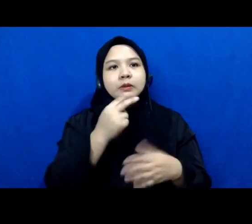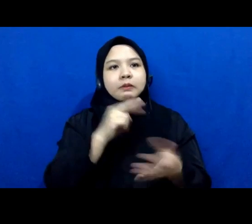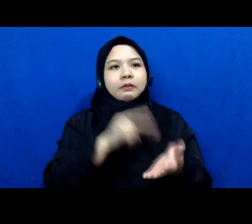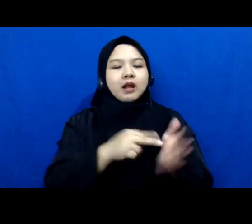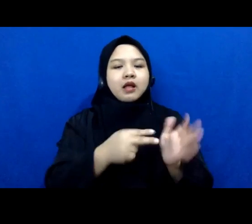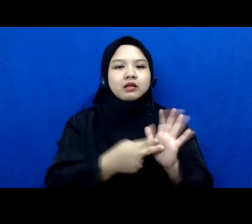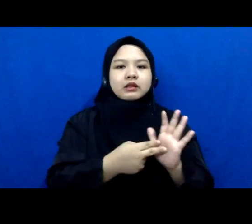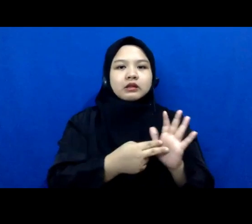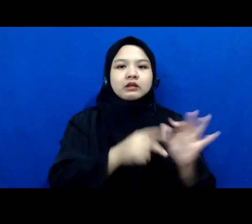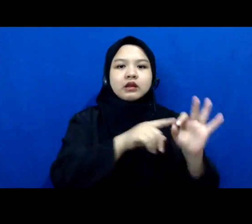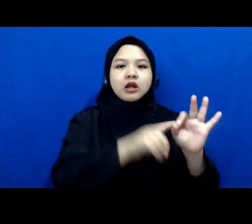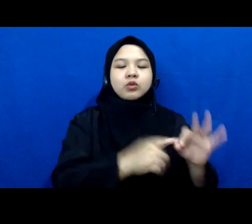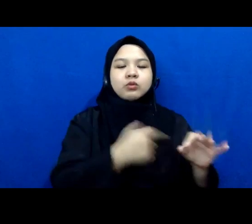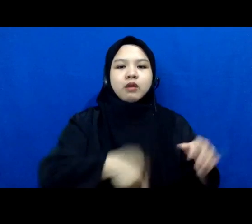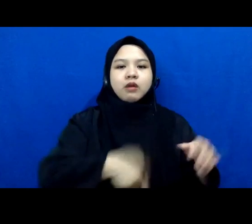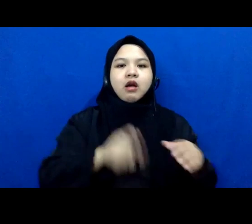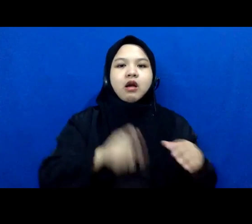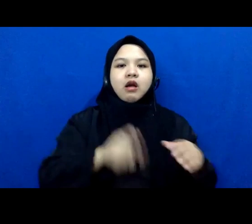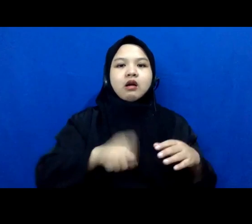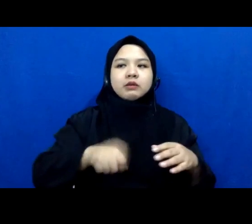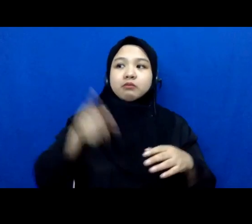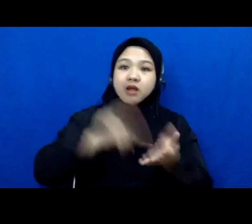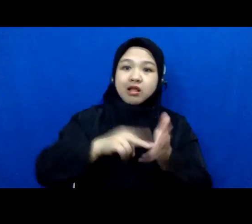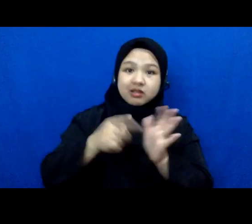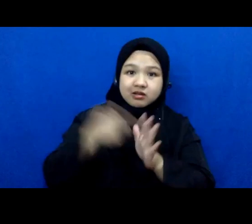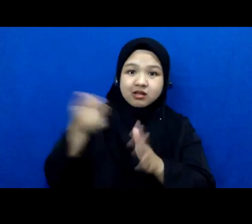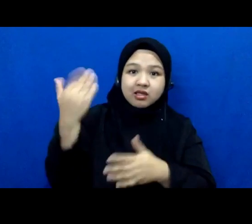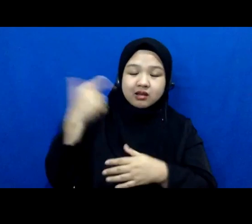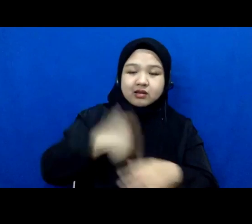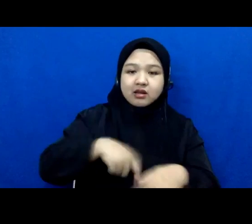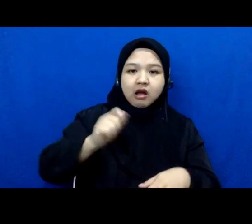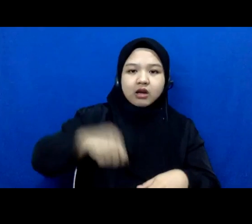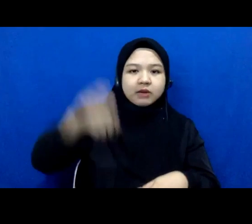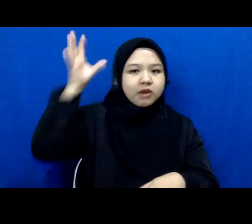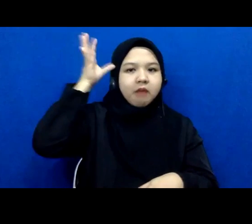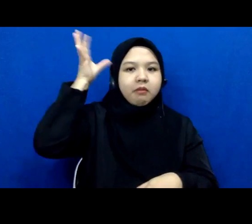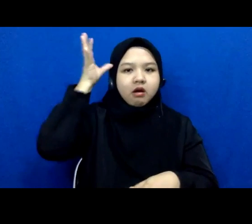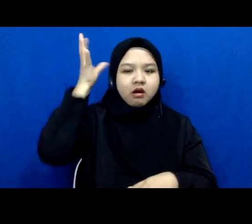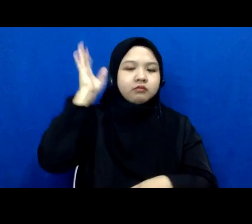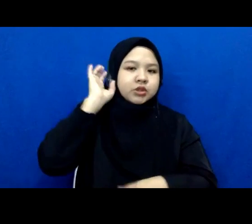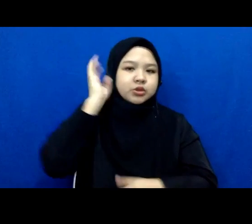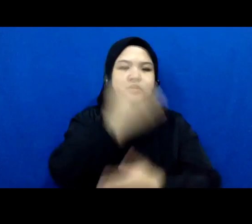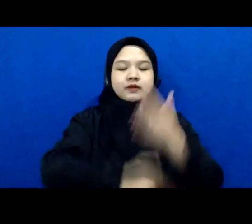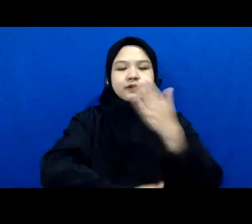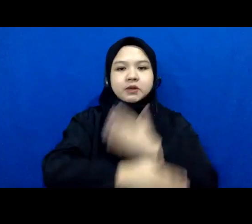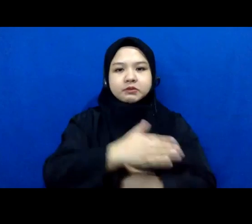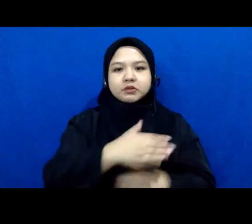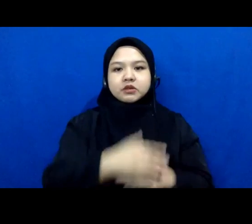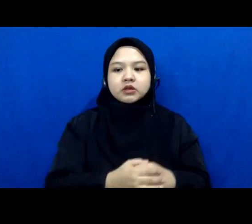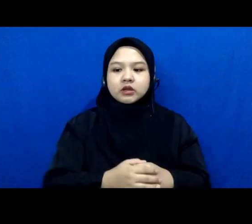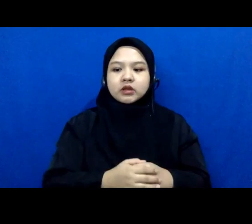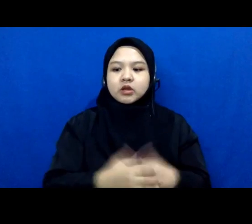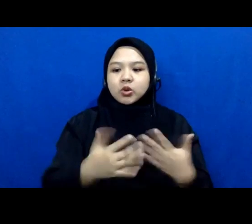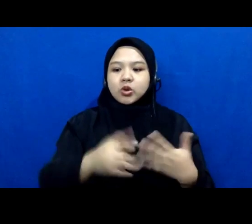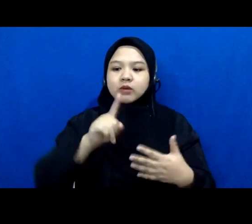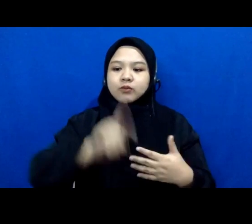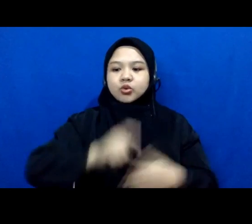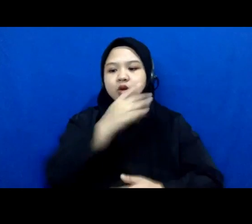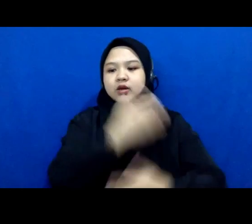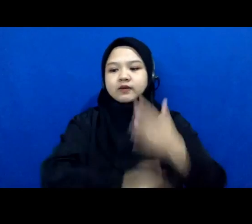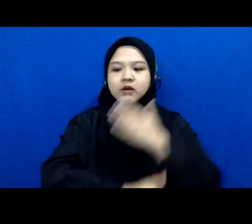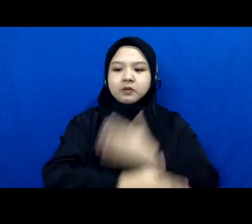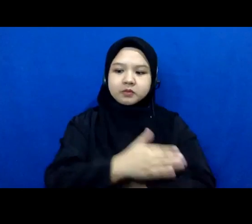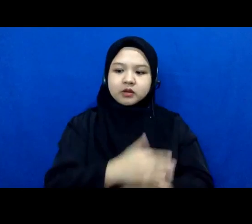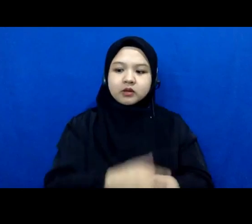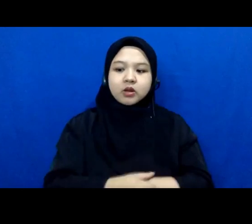sana itu belum belum memahami isu di Babel dan kebutuhan-kebutuhannya gitu ya nah mudah-mudahan